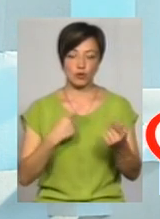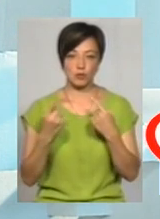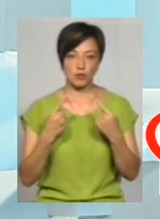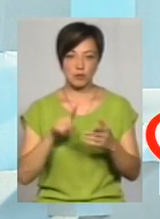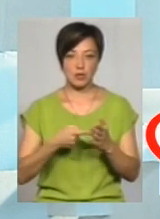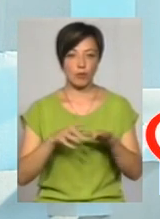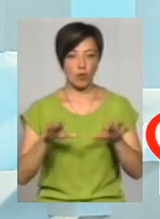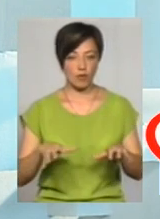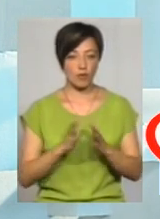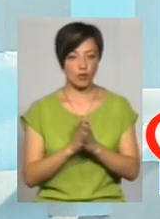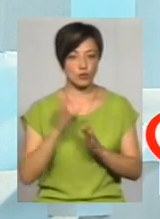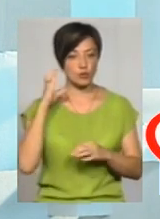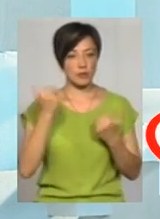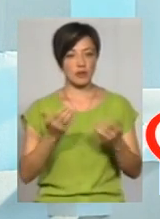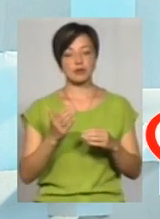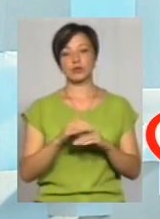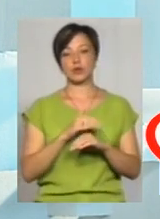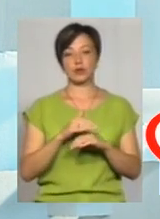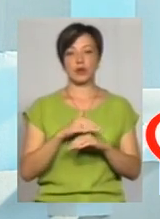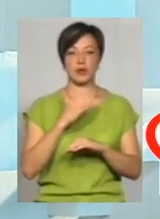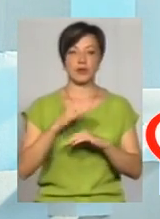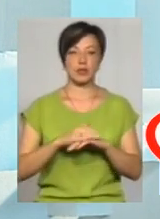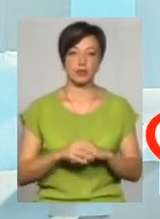розмови з міським головою. Прошу, слухаємо вас. Добрий вечір.